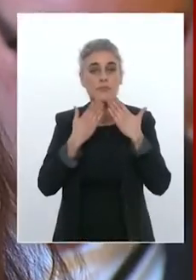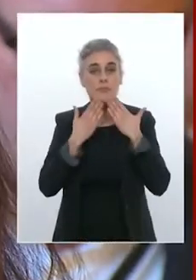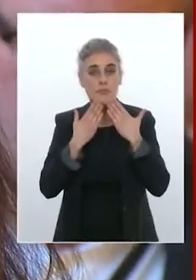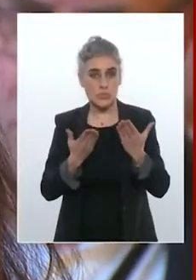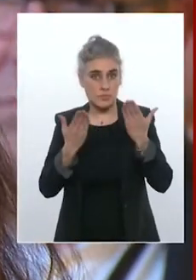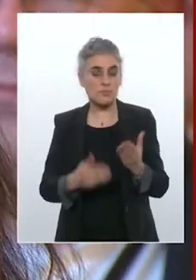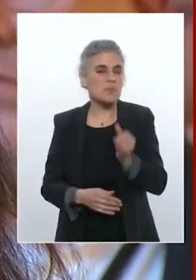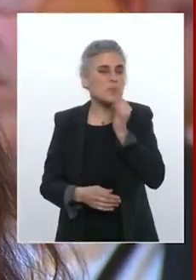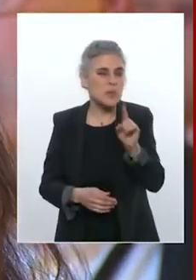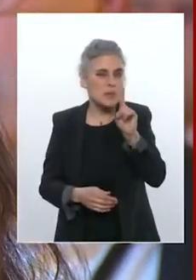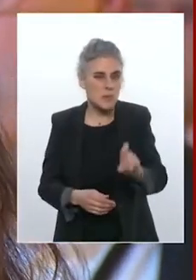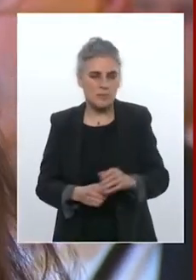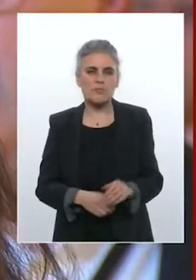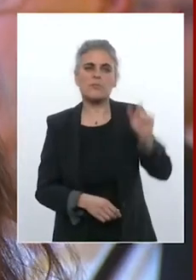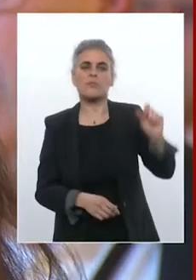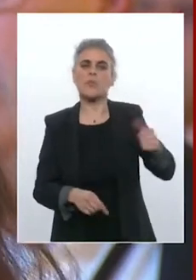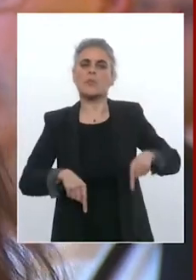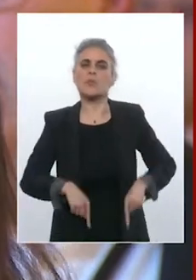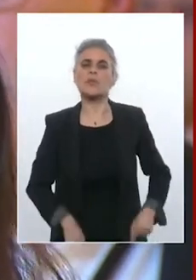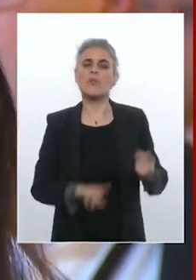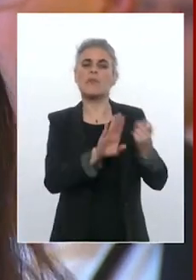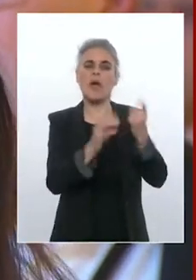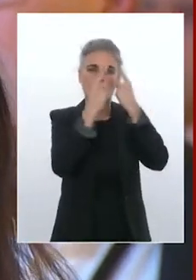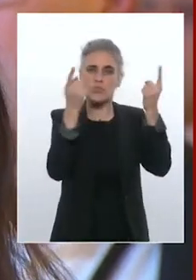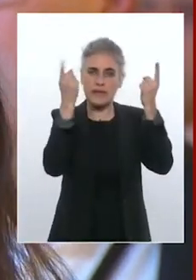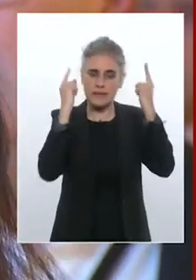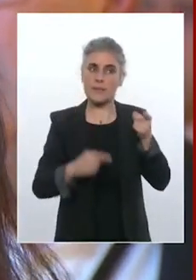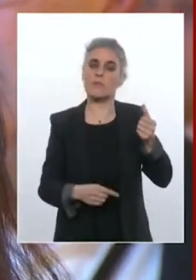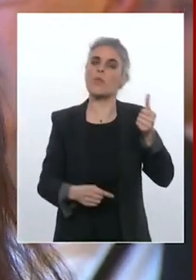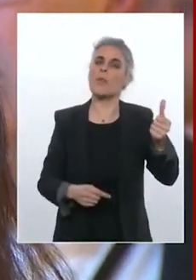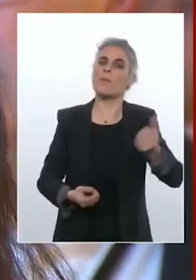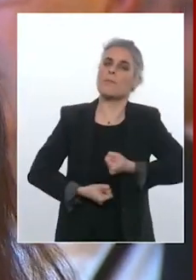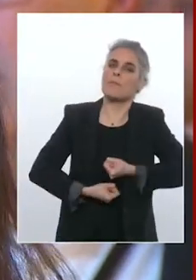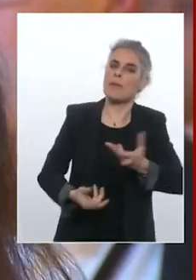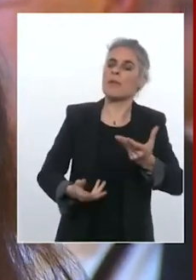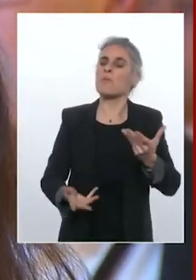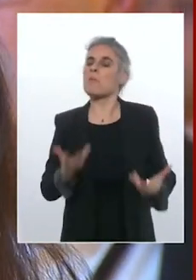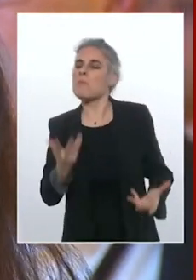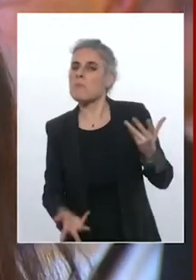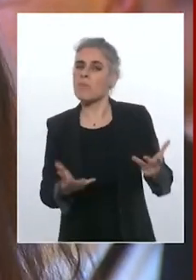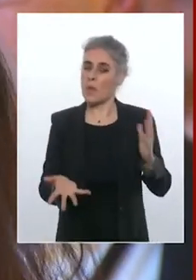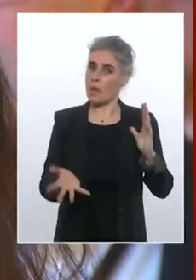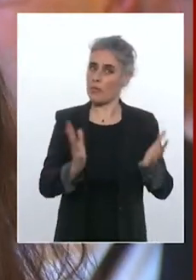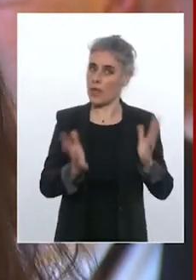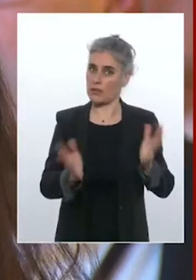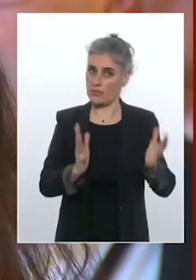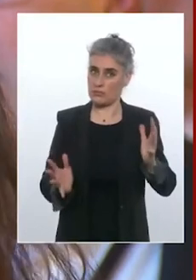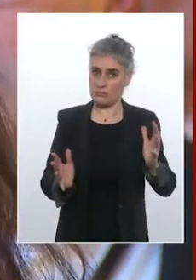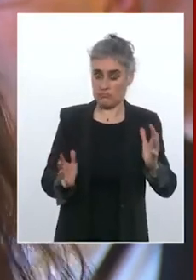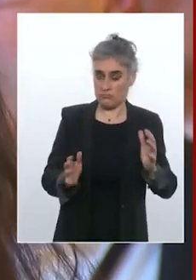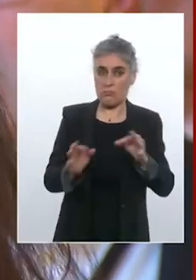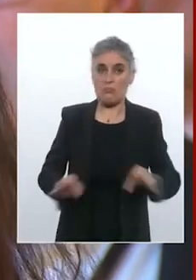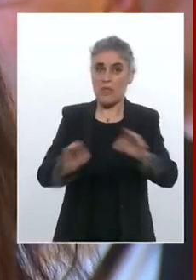cette conférence d'aujourd'hui, évoquait la possibilité d'envoyer des troupes au sol occidental en Ukraine. Est-ce que cela a été discuté aujourd